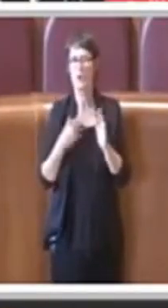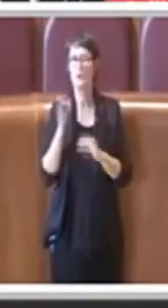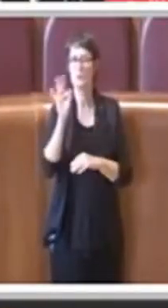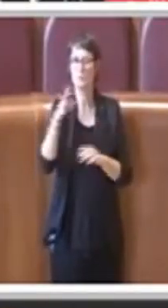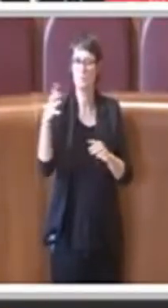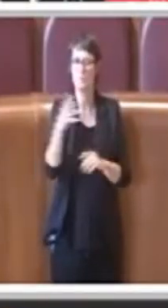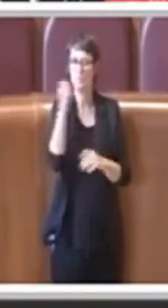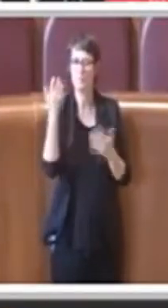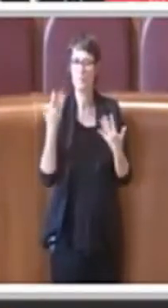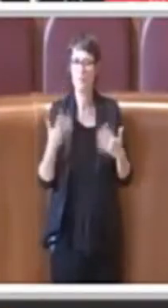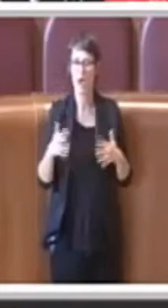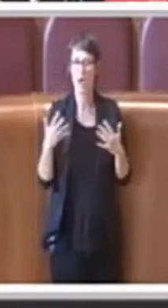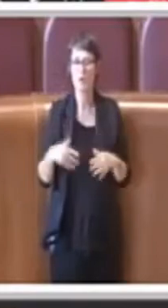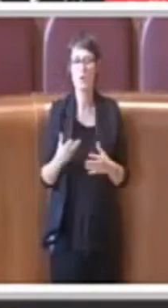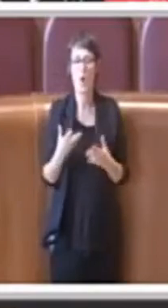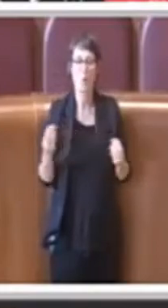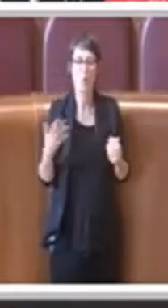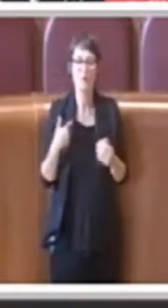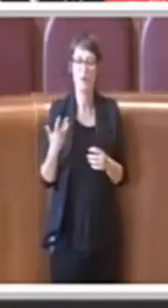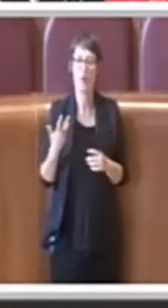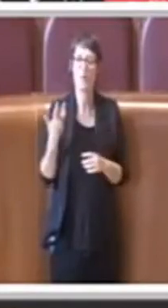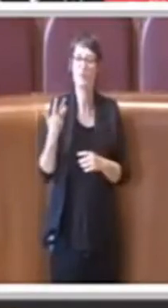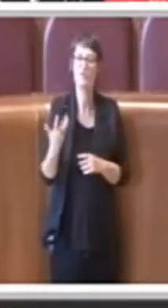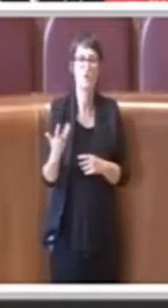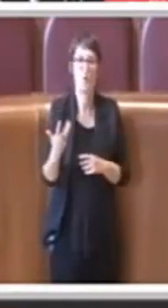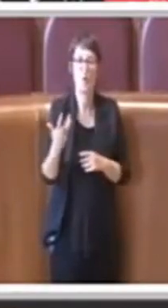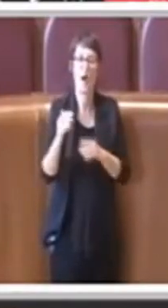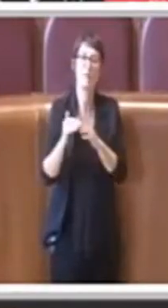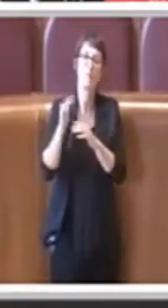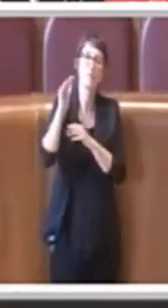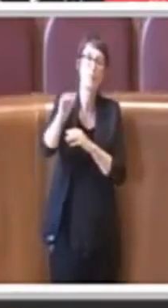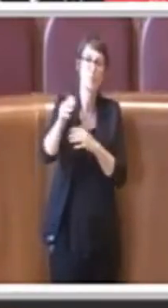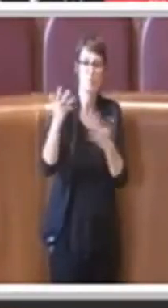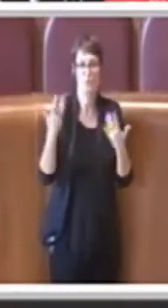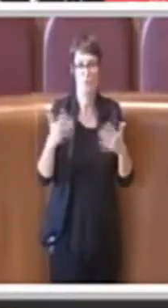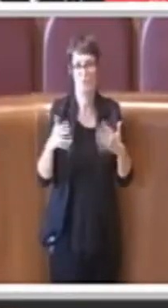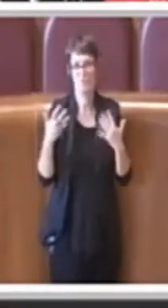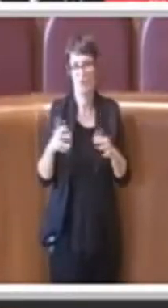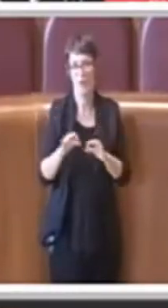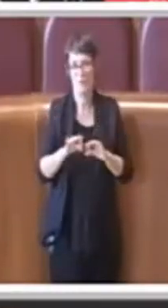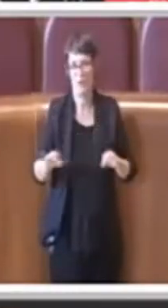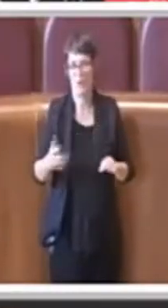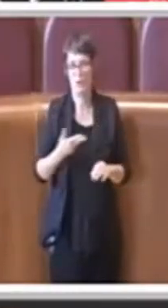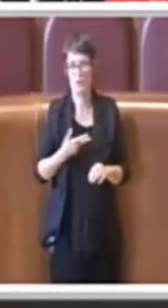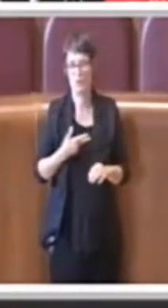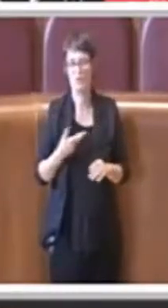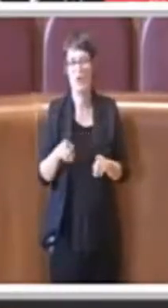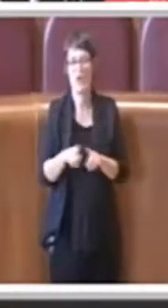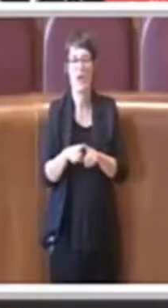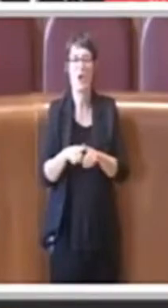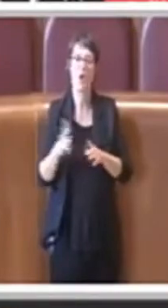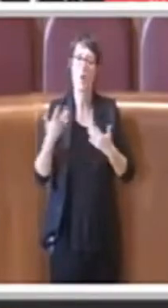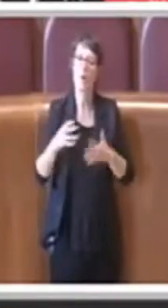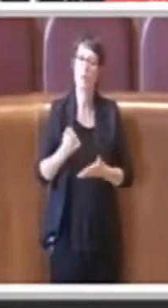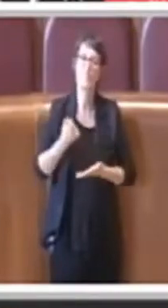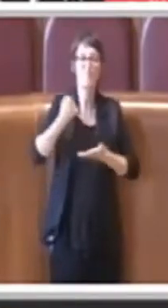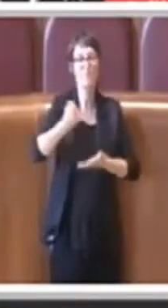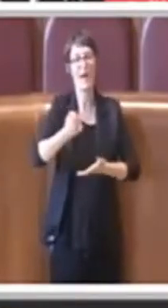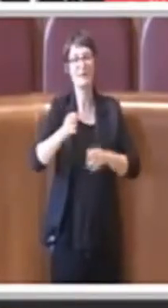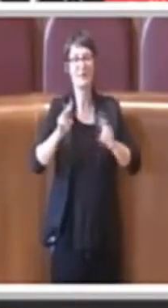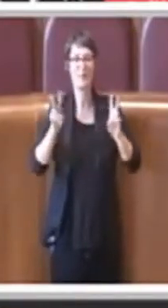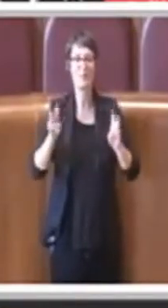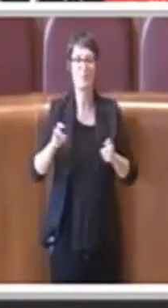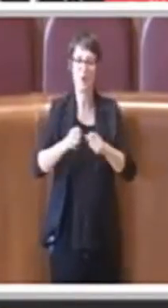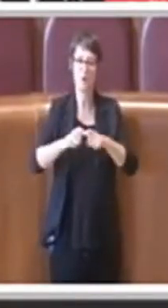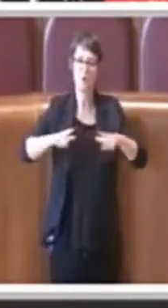anche al di là ovviamente dei cinque anni e che quindi già guardano al futuro, fanno parte del patrimonio oramai della città e questo è